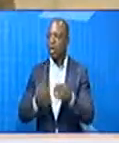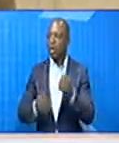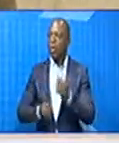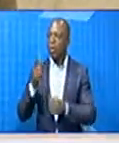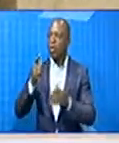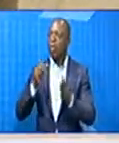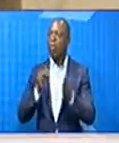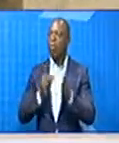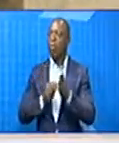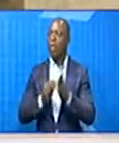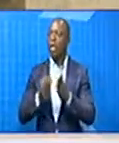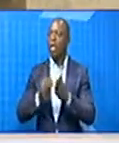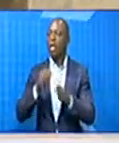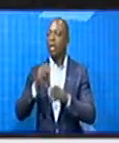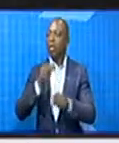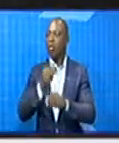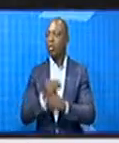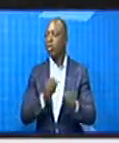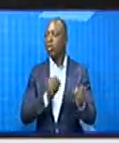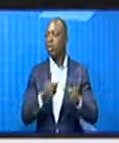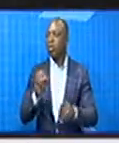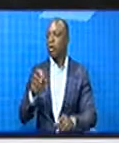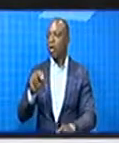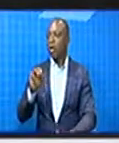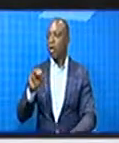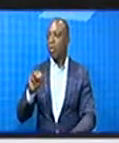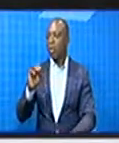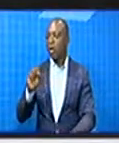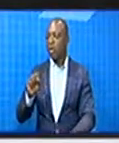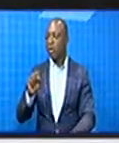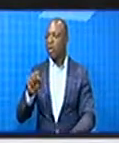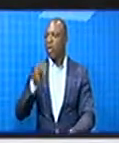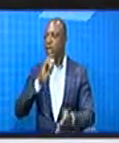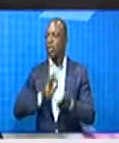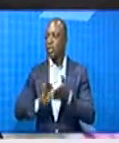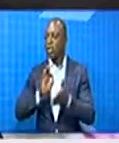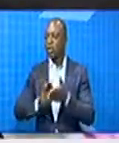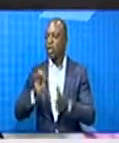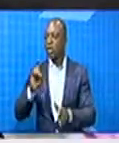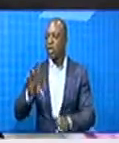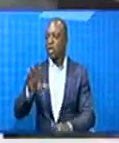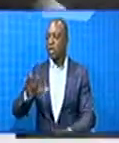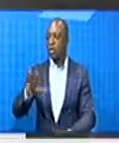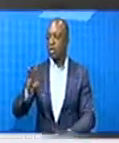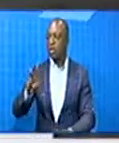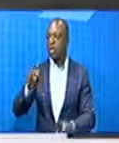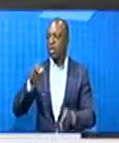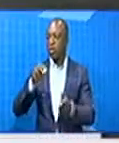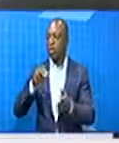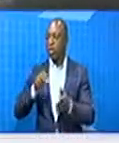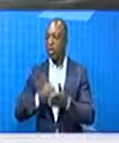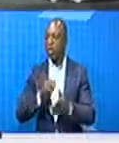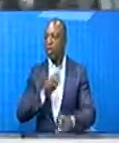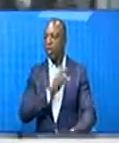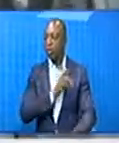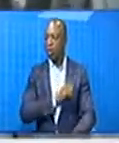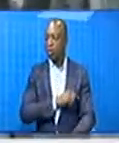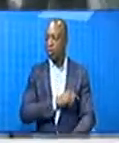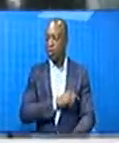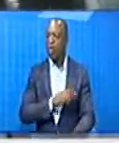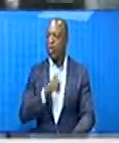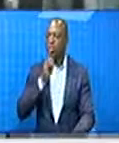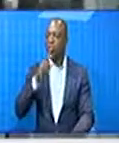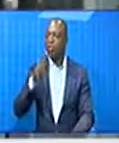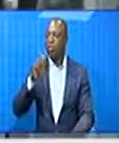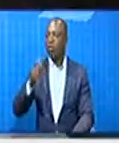'un milliard dans le monde selon l'OMS. Elles sont dénombrées à 152.502 personnes au Togo en 2015, soit